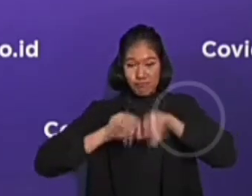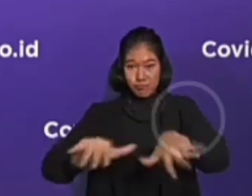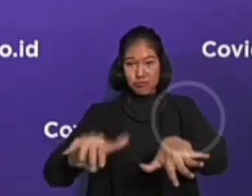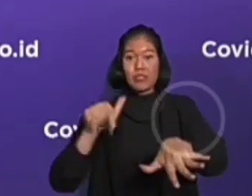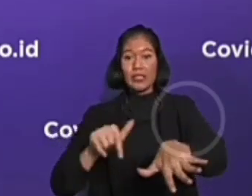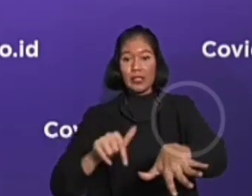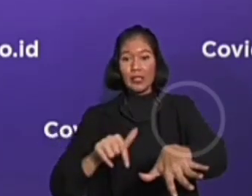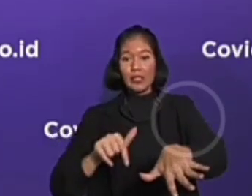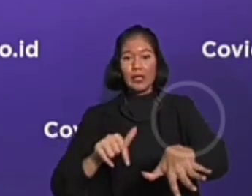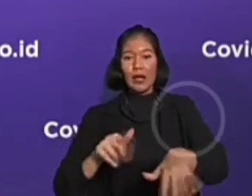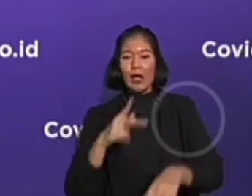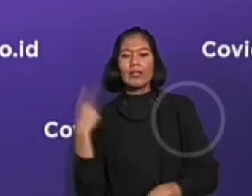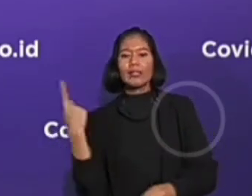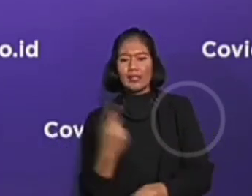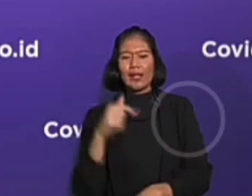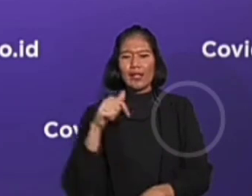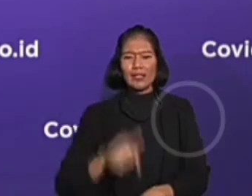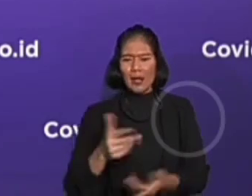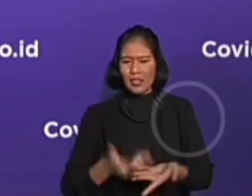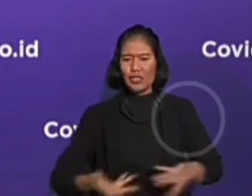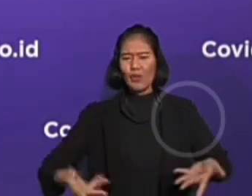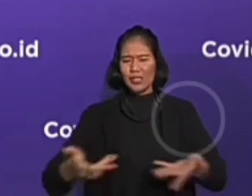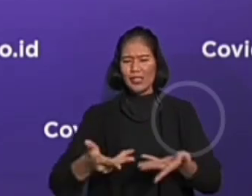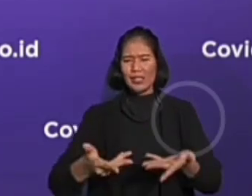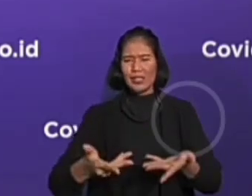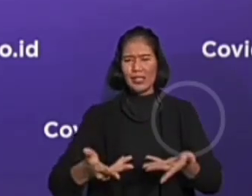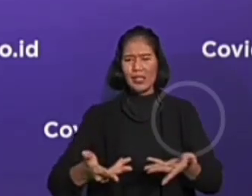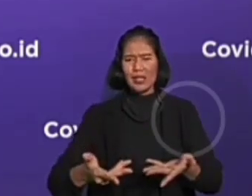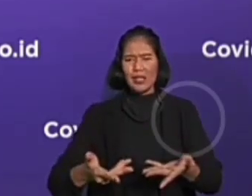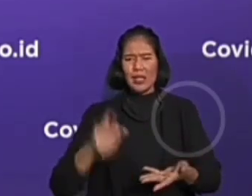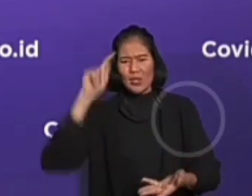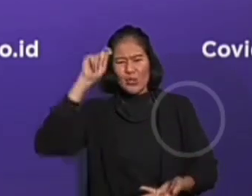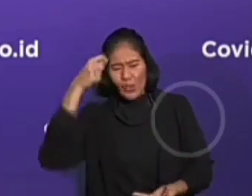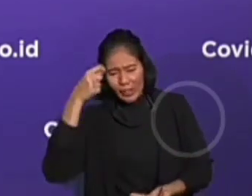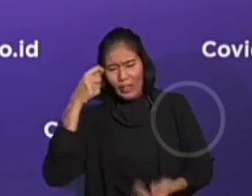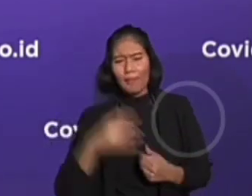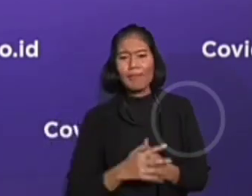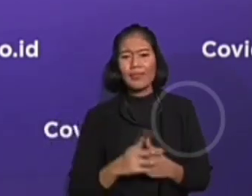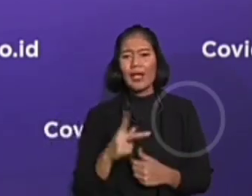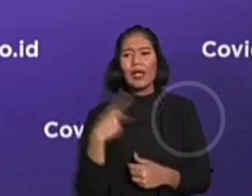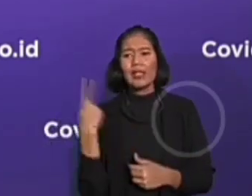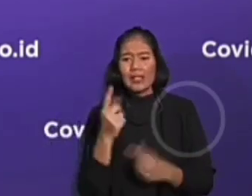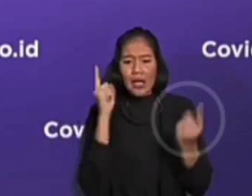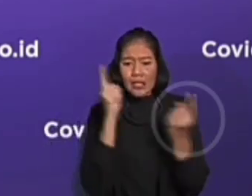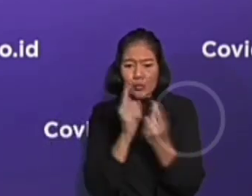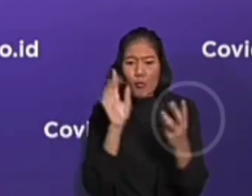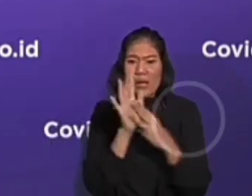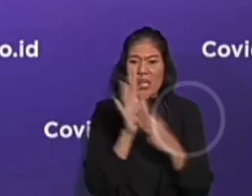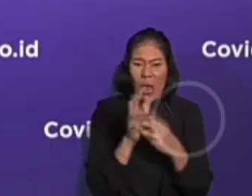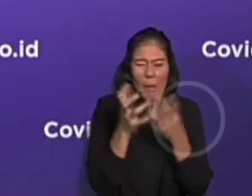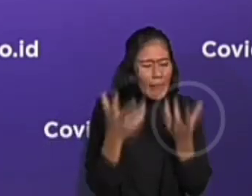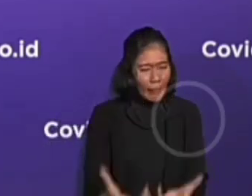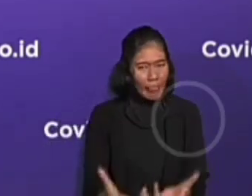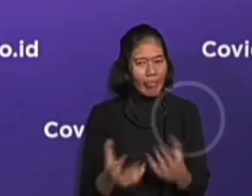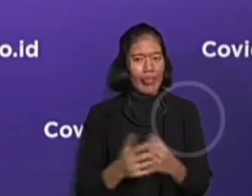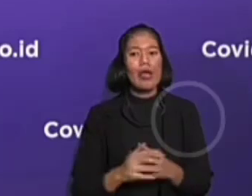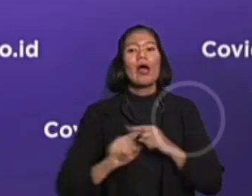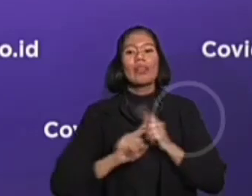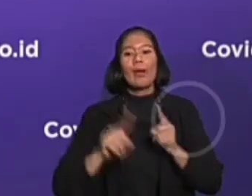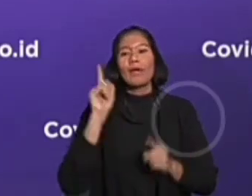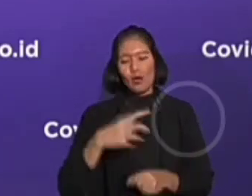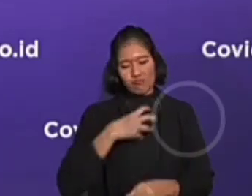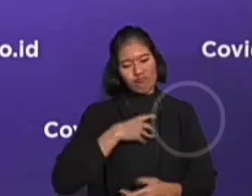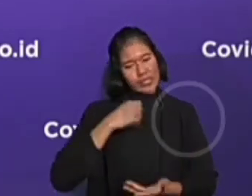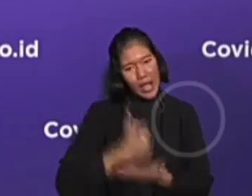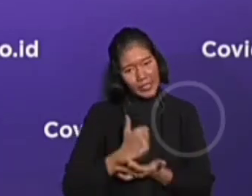kita sedang berada pada situasi yang tidak mudah. Kita sedang menghadapi masalah yang tidak ringan. Tapi yakinlah bahwa dengan disiplin dan semangat